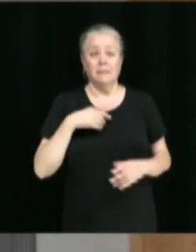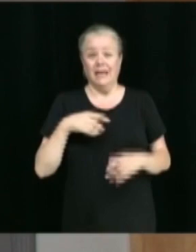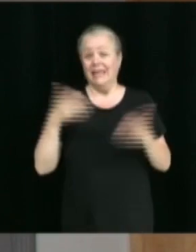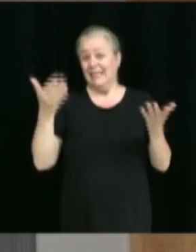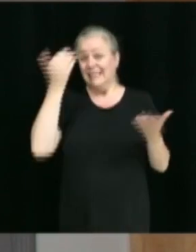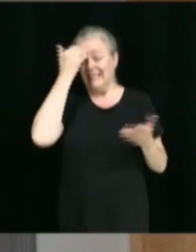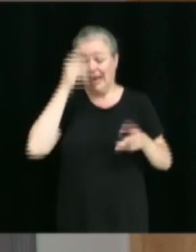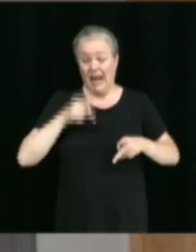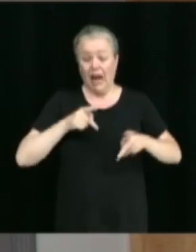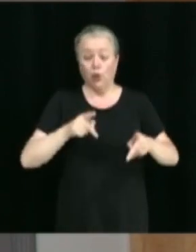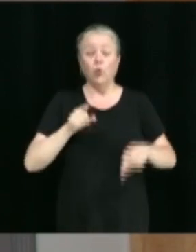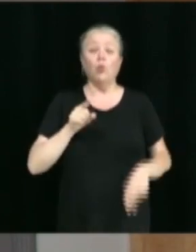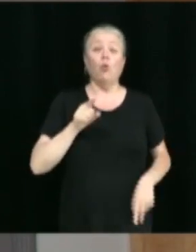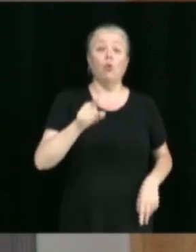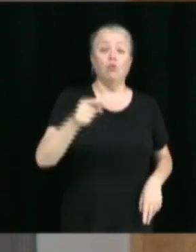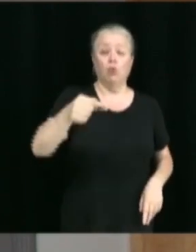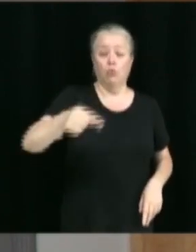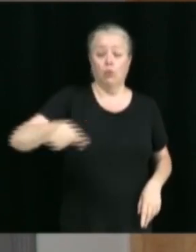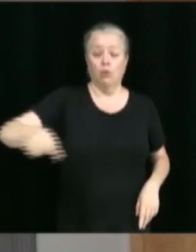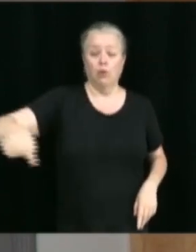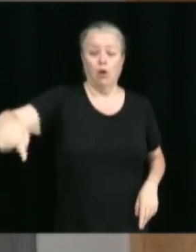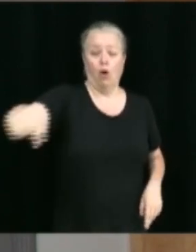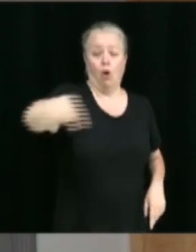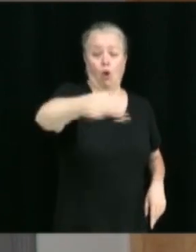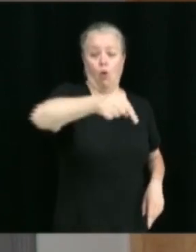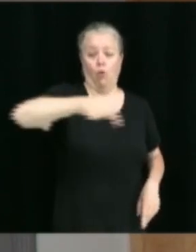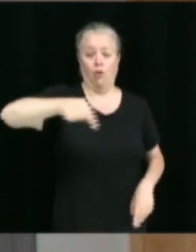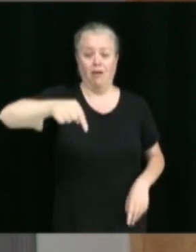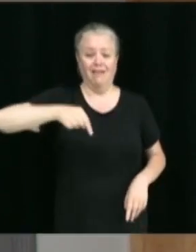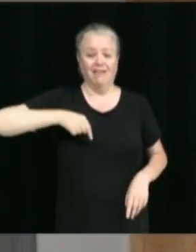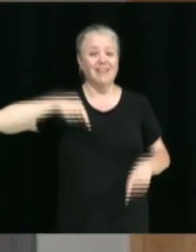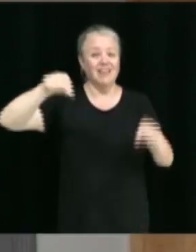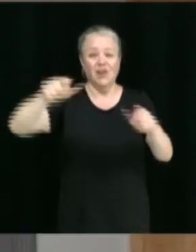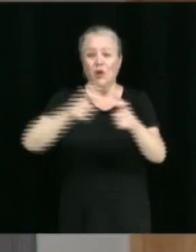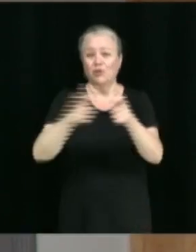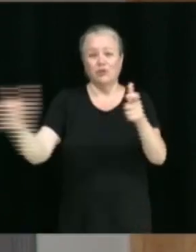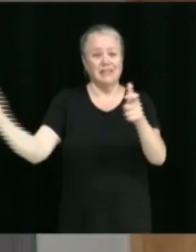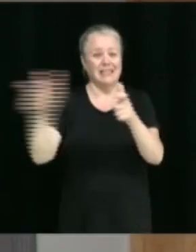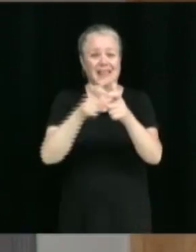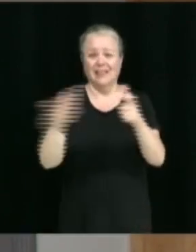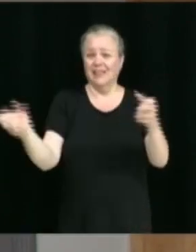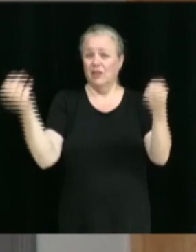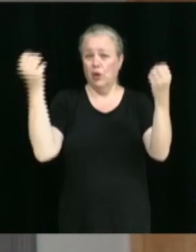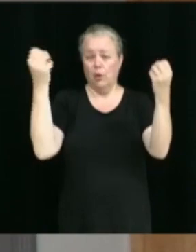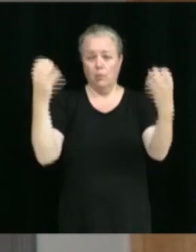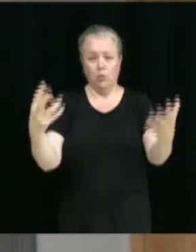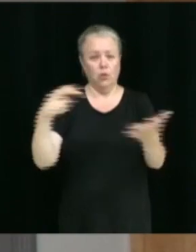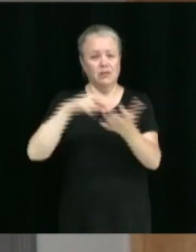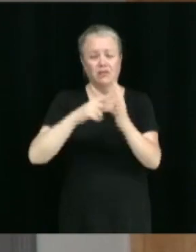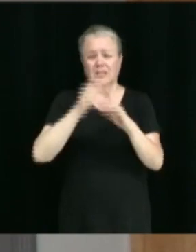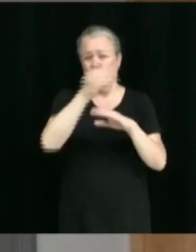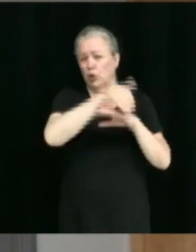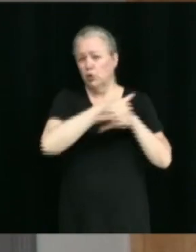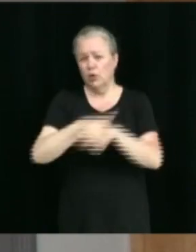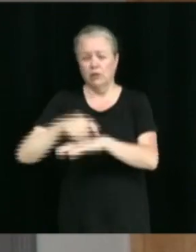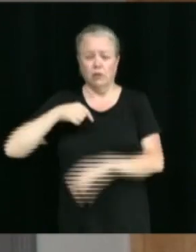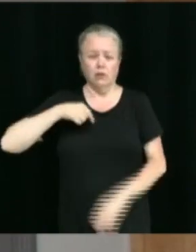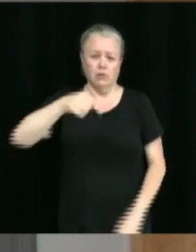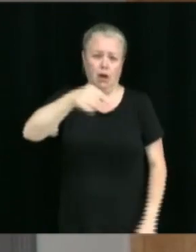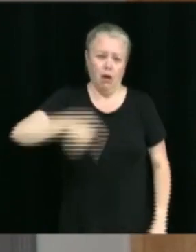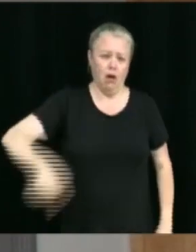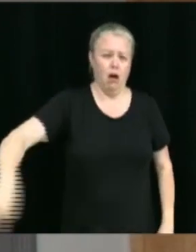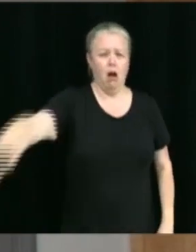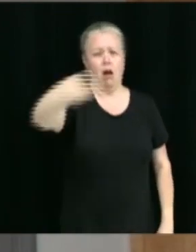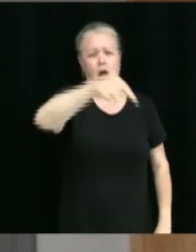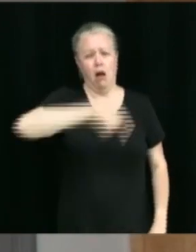au bout. Donc, la rue est libre, il n a rien, il n a pas d'industrie. Ça tourne. Ça tourne à tous les soirs. Ça peut durer 15 minutes, d'une demi-heure,